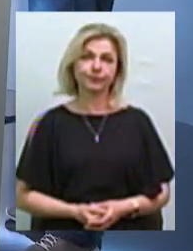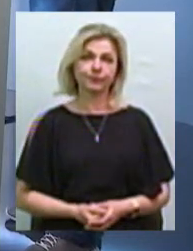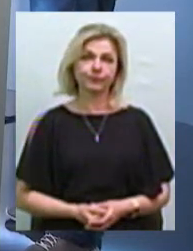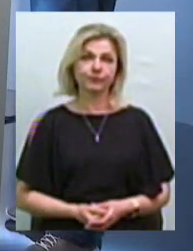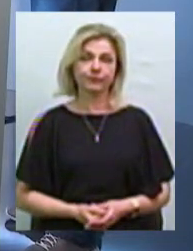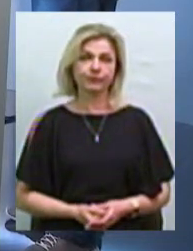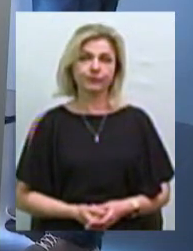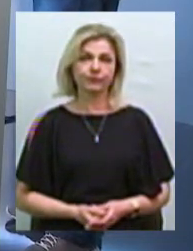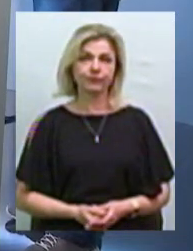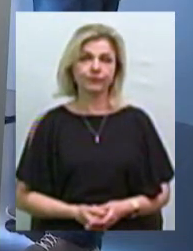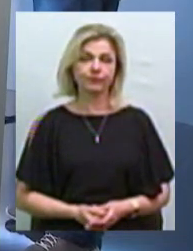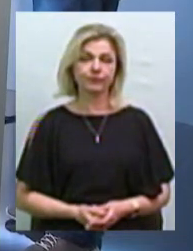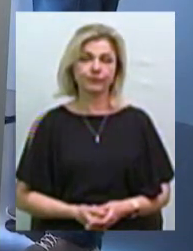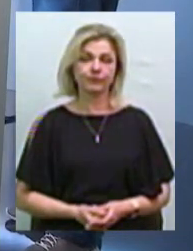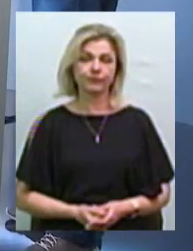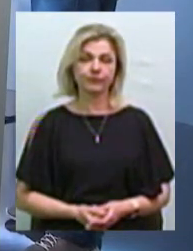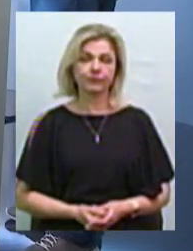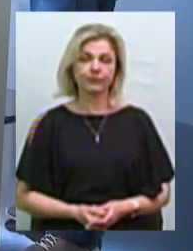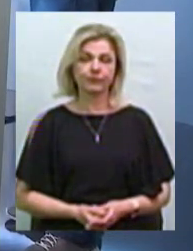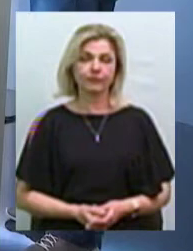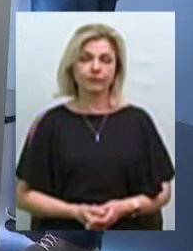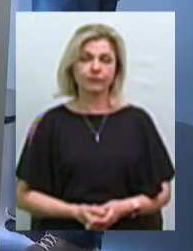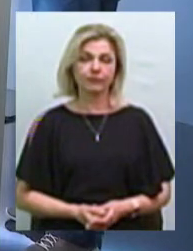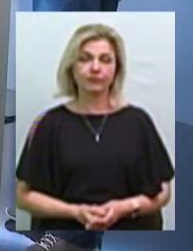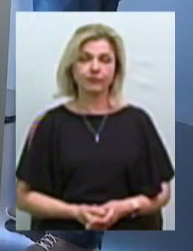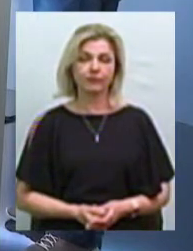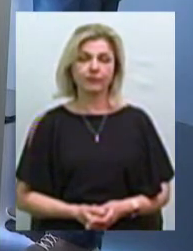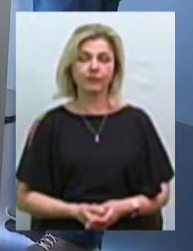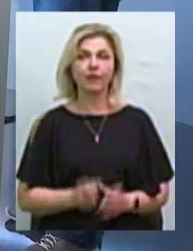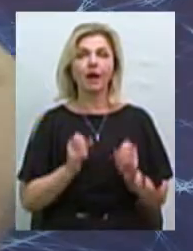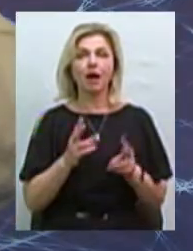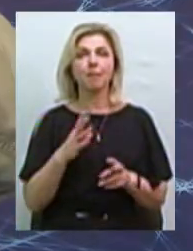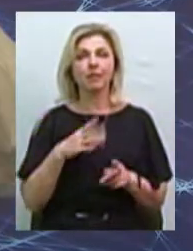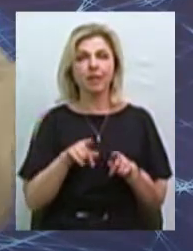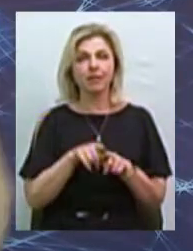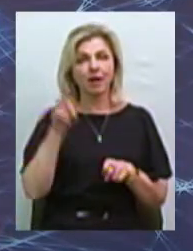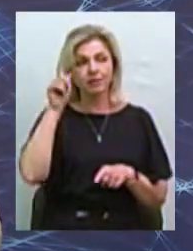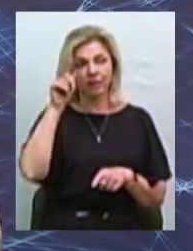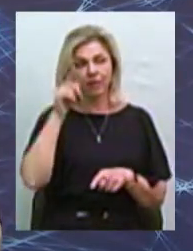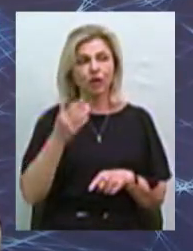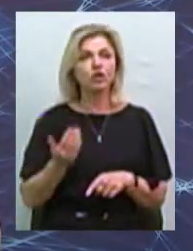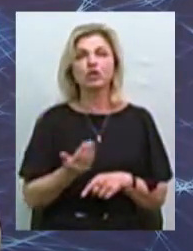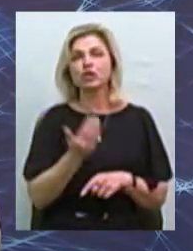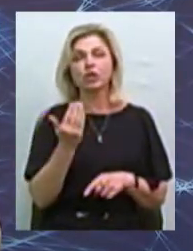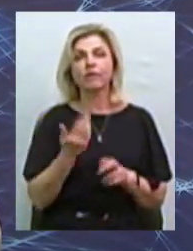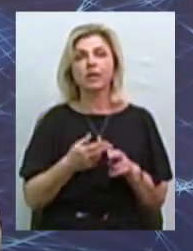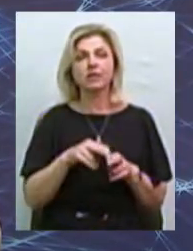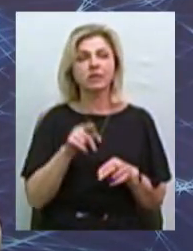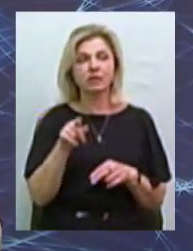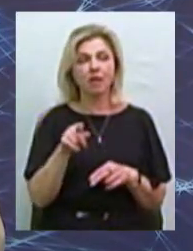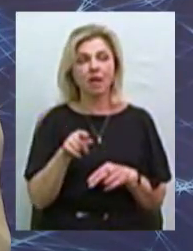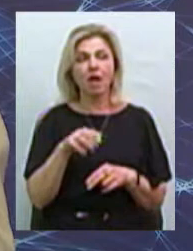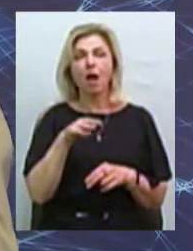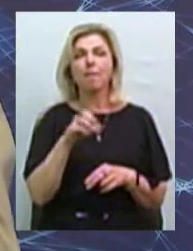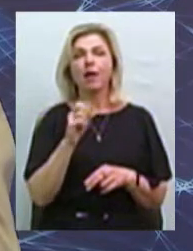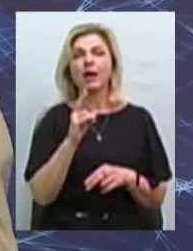тому що, як ото була така казочка про, а чиї це вони Маркіза Карабаса, а